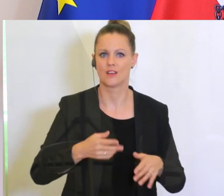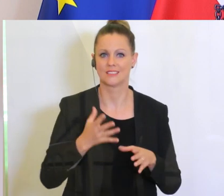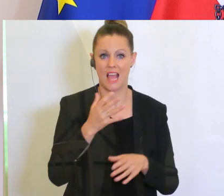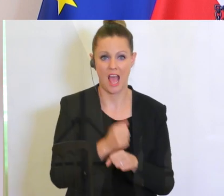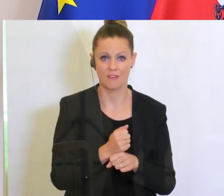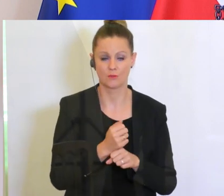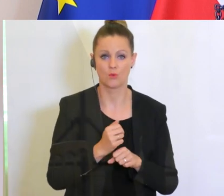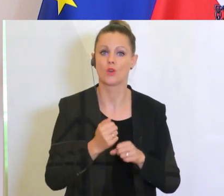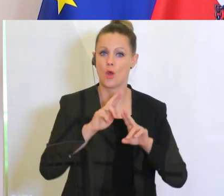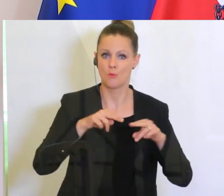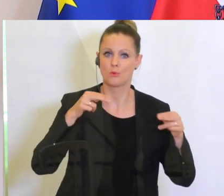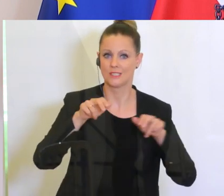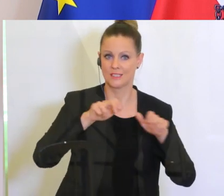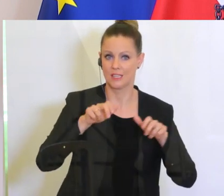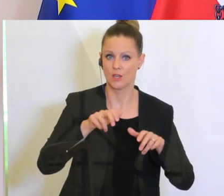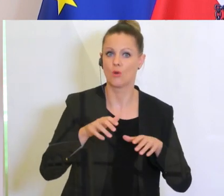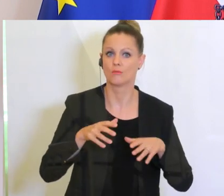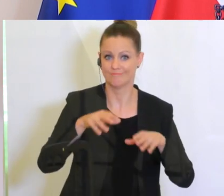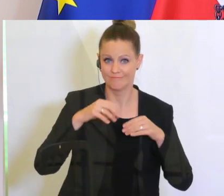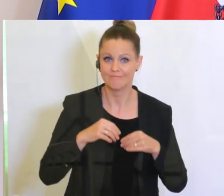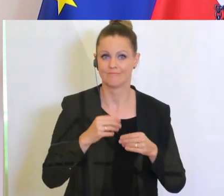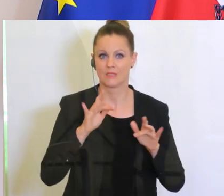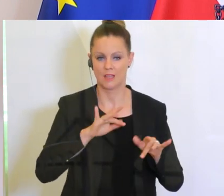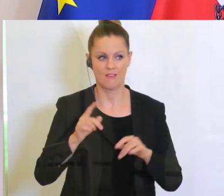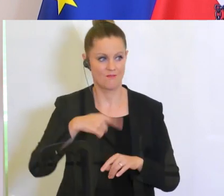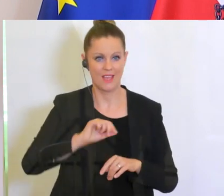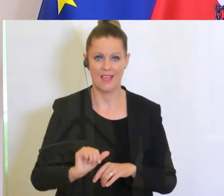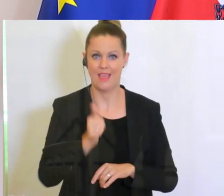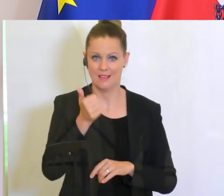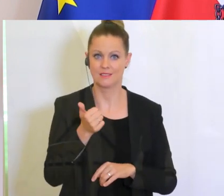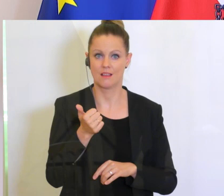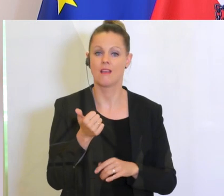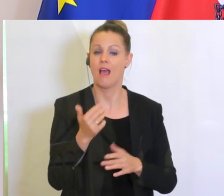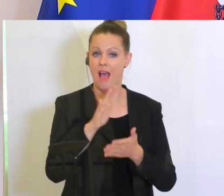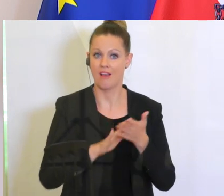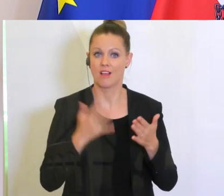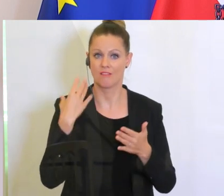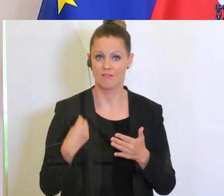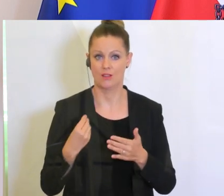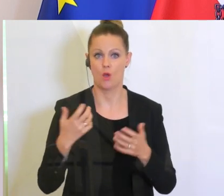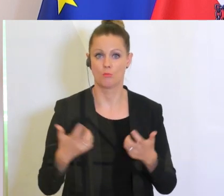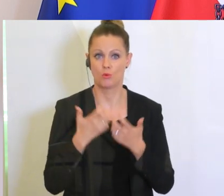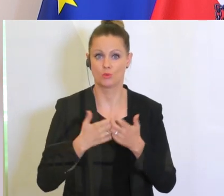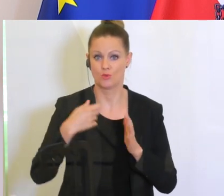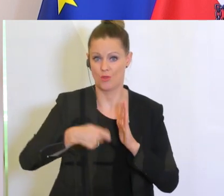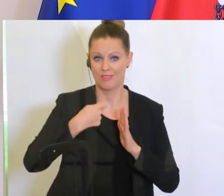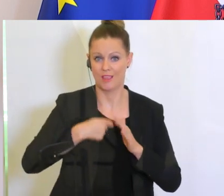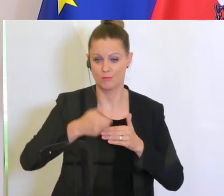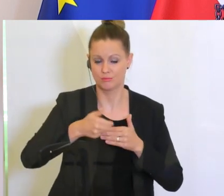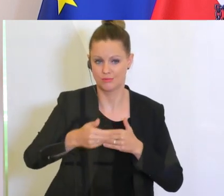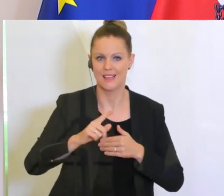Bundesseite am Start haben. Wir sind auch die Ersten, die wieder beginnen zu drehen. Es wird in der nächsten Woche eine